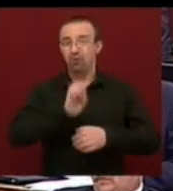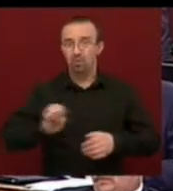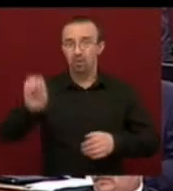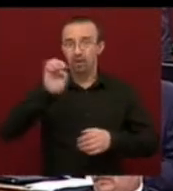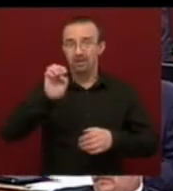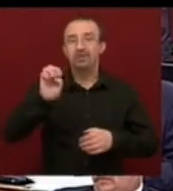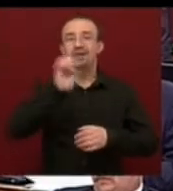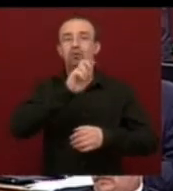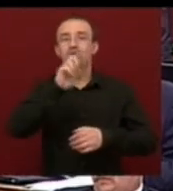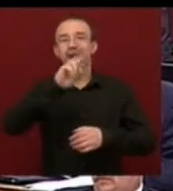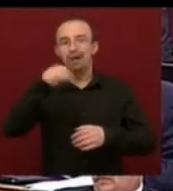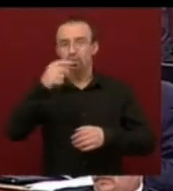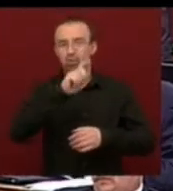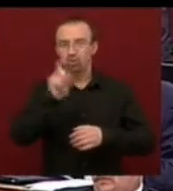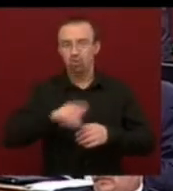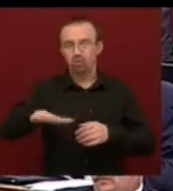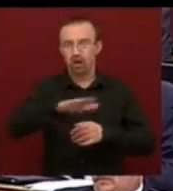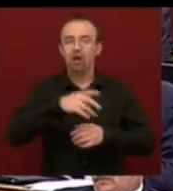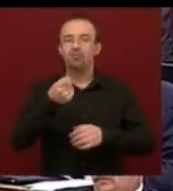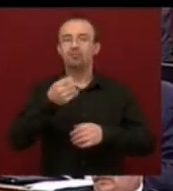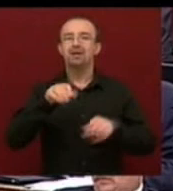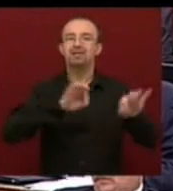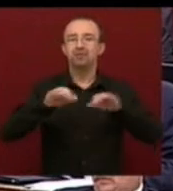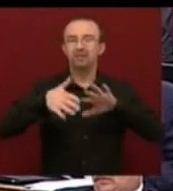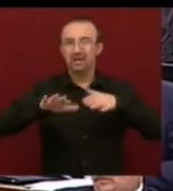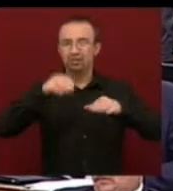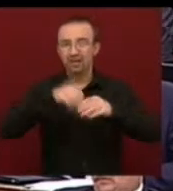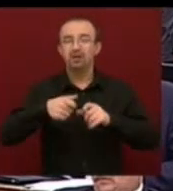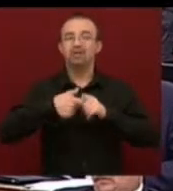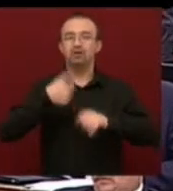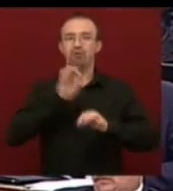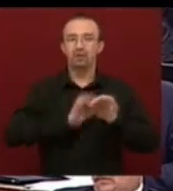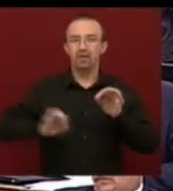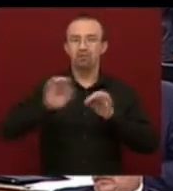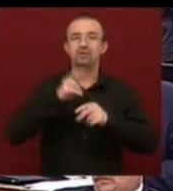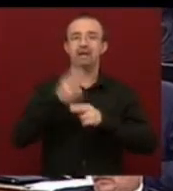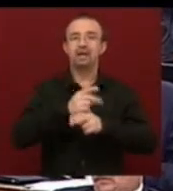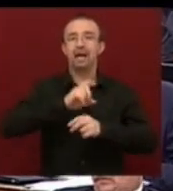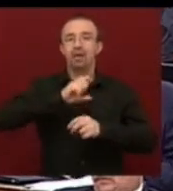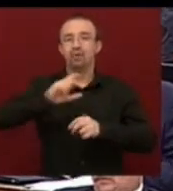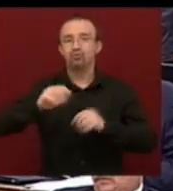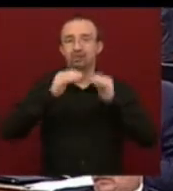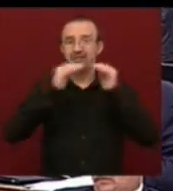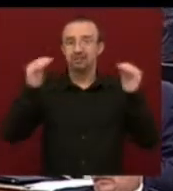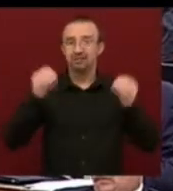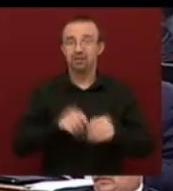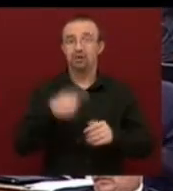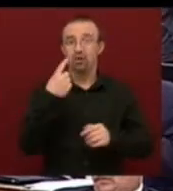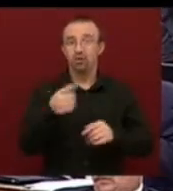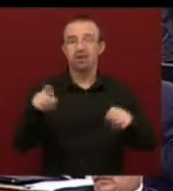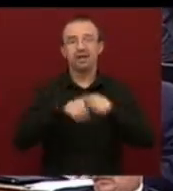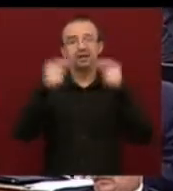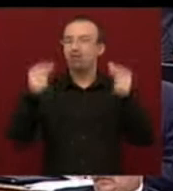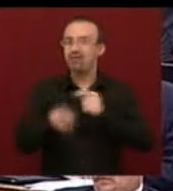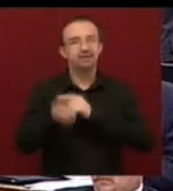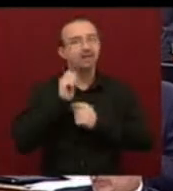eurózóna pénzügyi válság közepette egy sérülékeny ország államadóság szintjén. Ön ilyen klasszikus könyvet nem